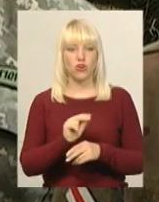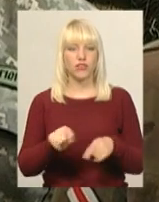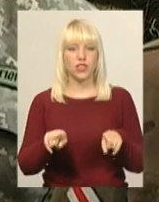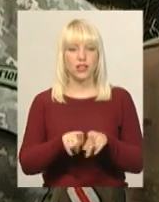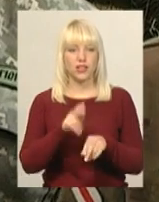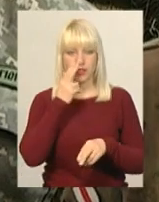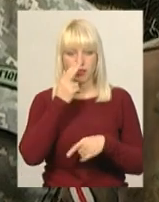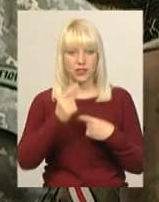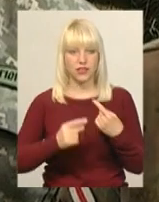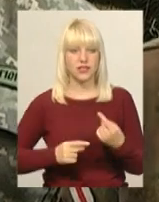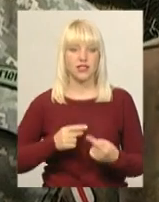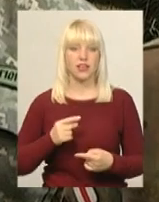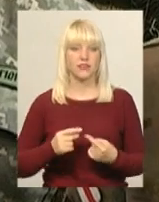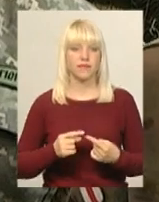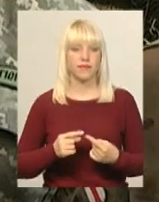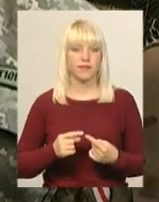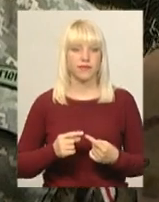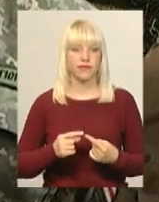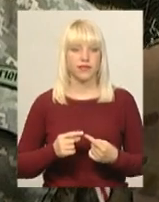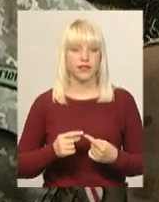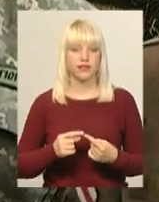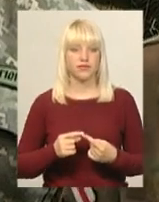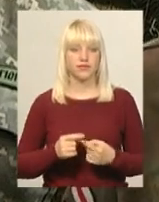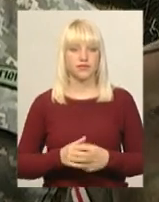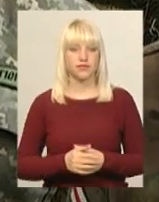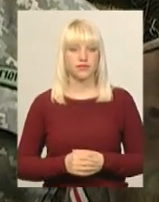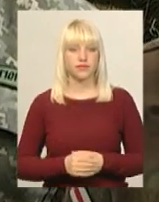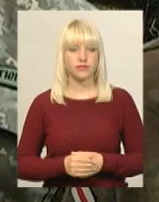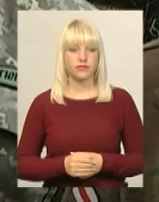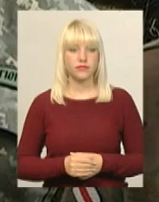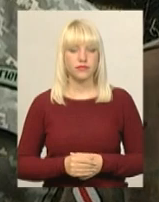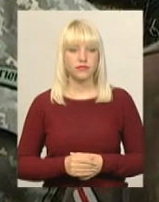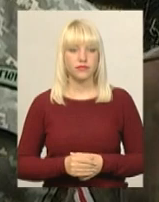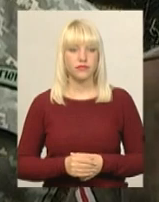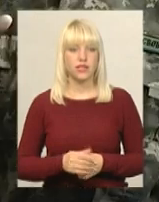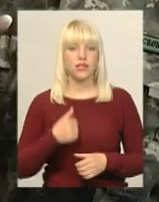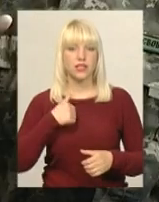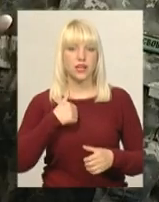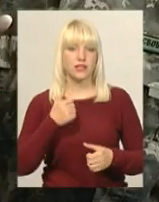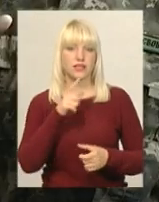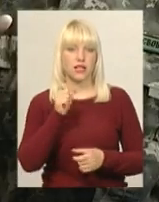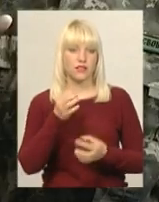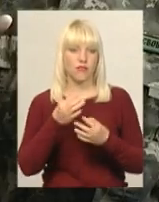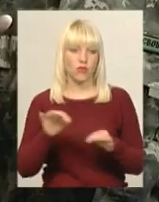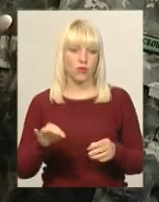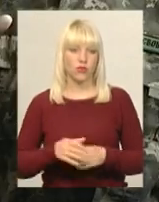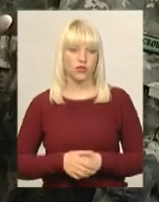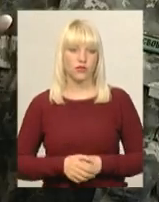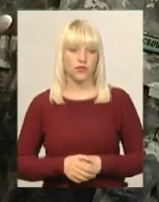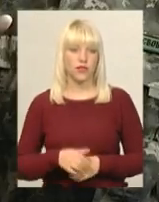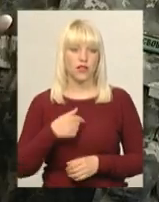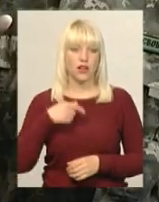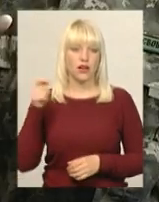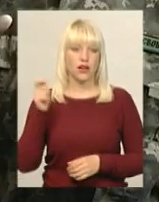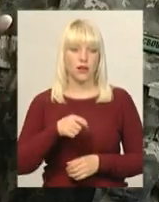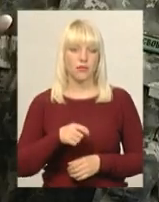традиціях. Я не знаю, як це сказати правильно. Змагання за свободу. Мене спонахнуло приїхати в Україну.